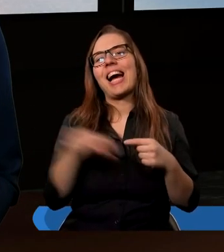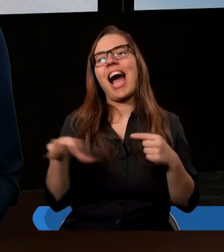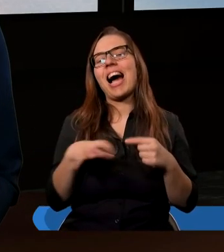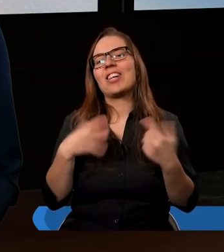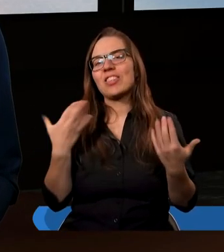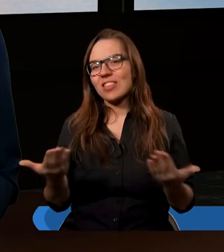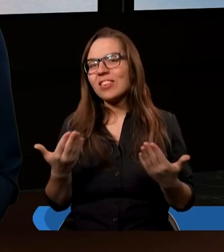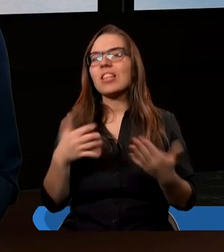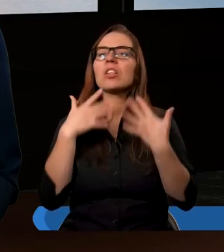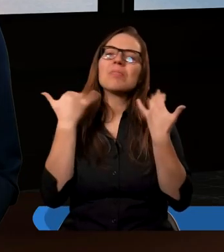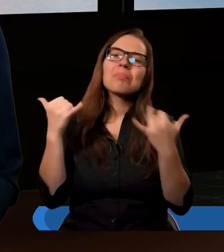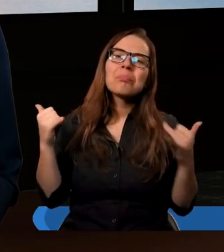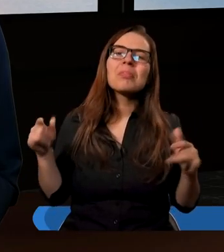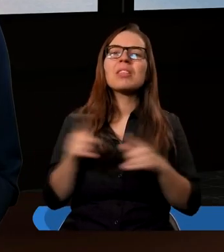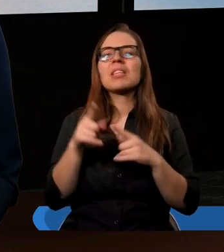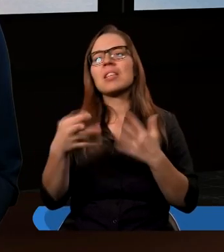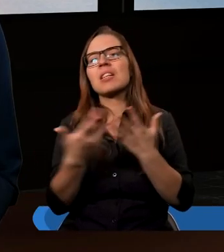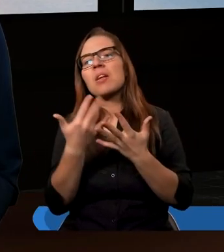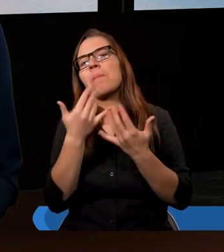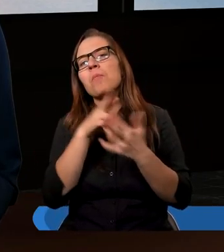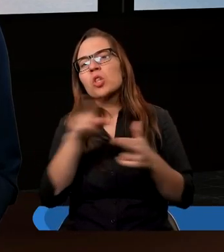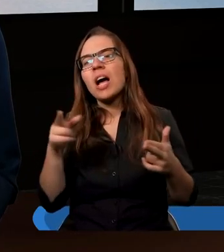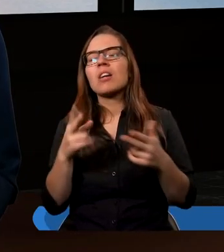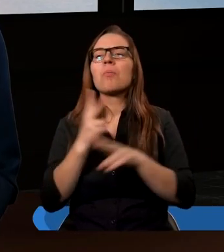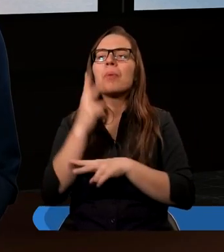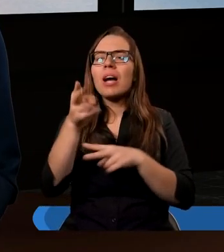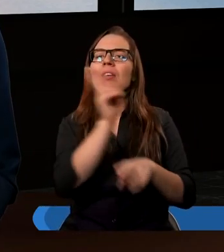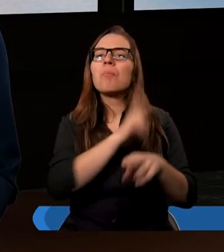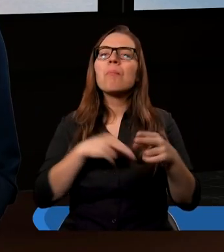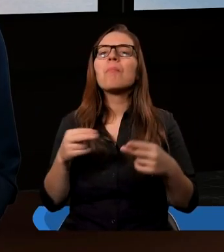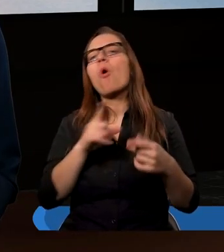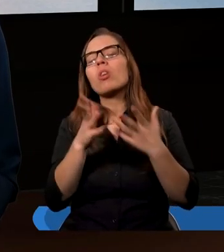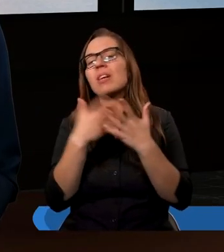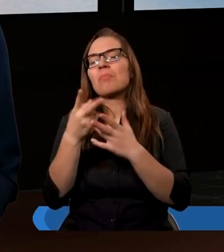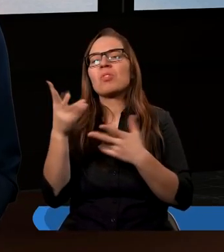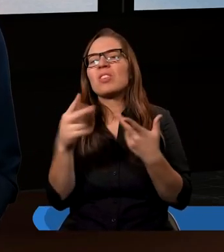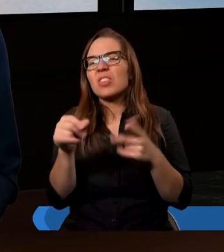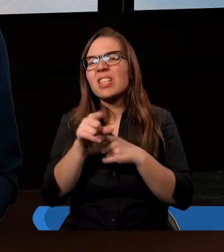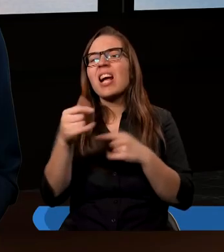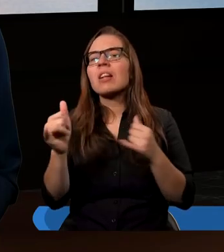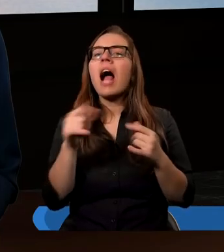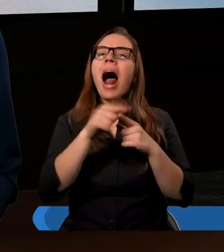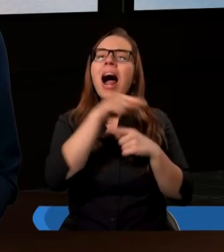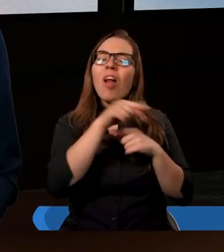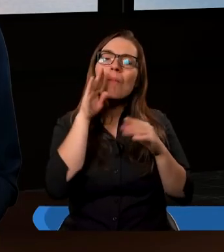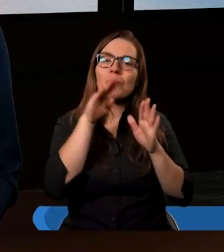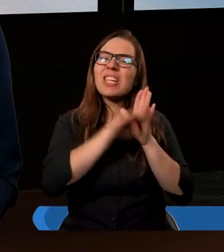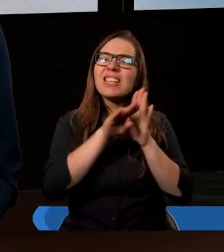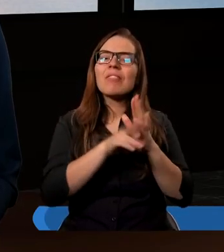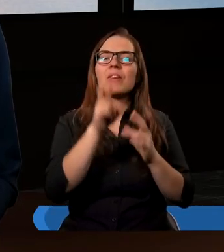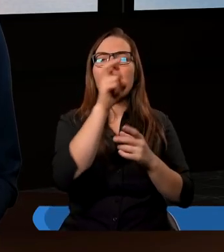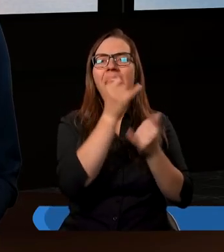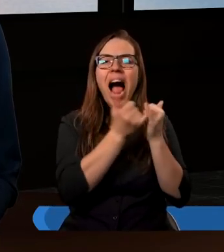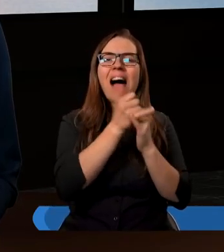mnóstwo, mnóstwo, już nie mówiąc o łapówkach dla policji, jak się przekroczy prędkość czy cokolwiek innego. To są takie drobniutkie rzeczy, powszechnie